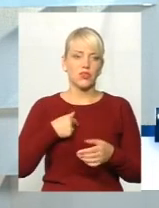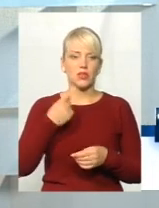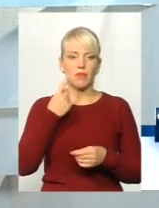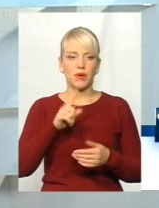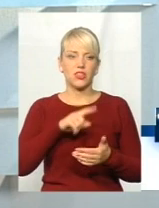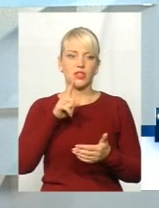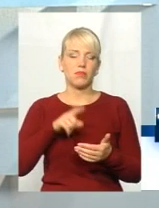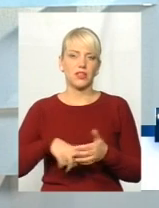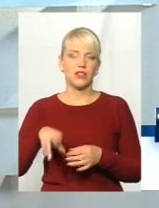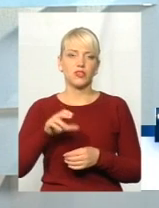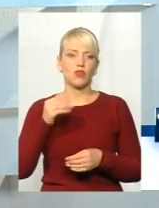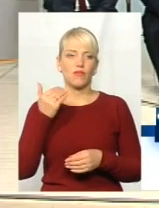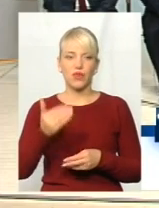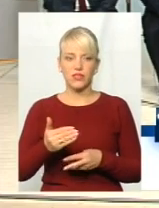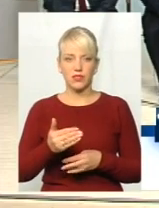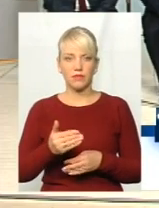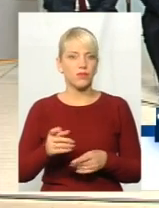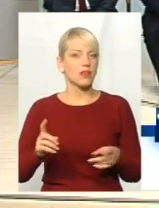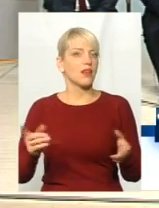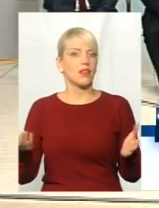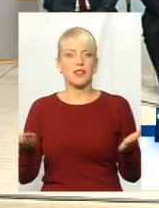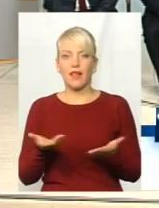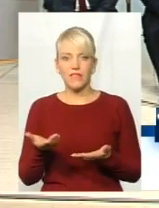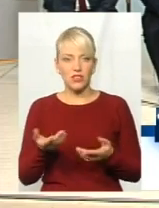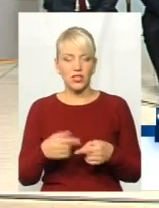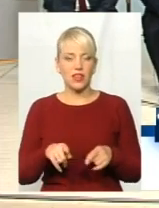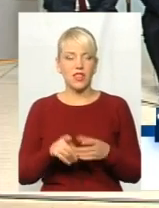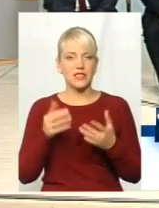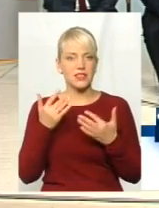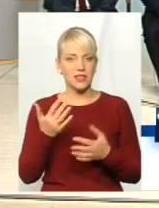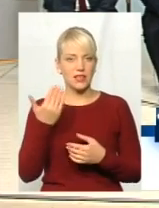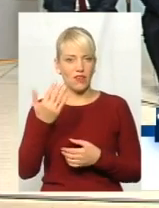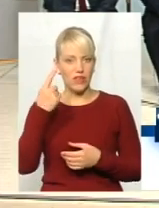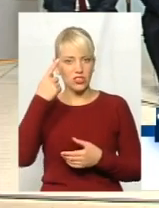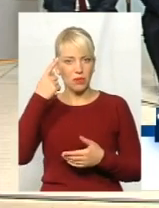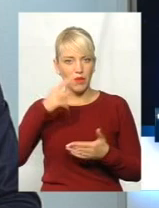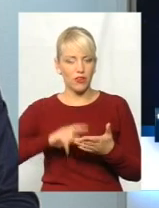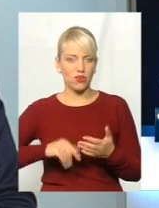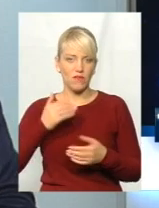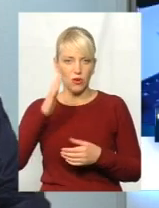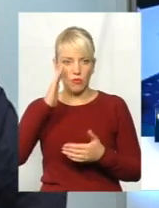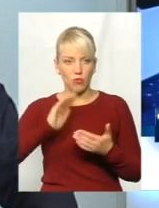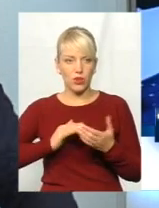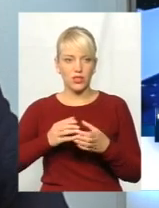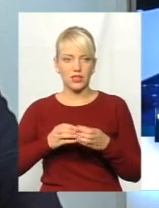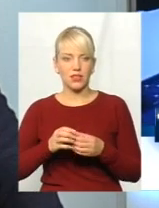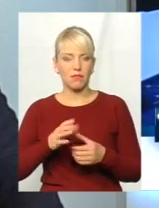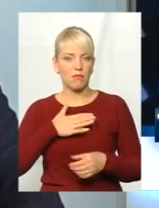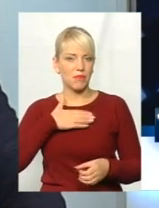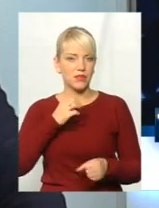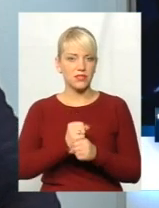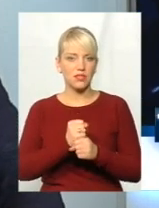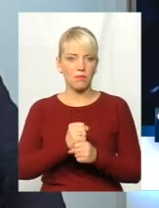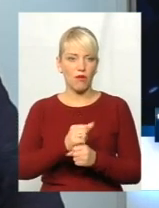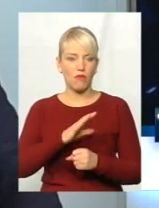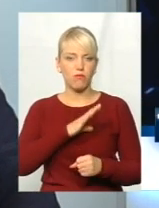Івана Ярославовичу, все-таки до вас. Невже настільки, на ваше переконання, вашої поліцсили принциповим стало